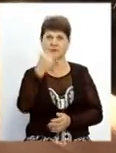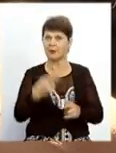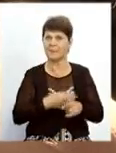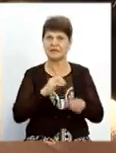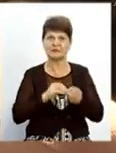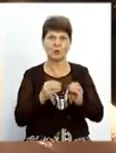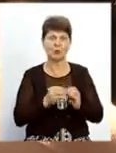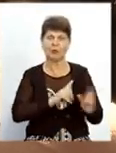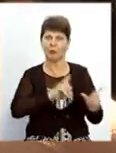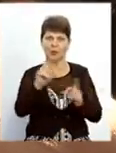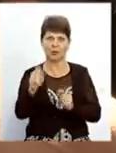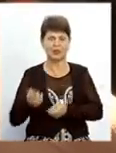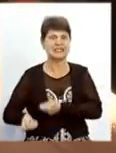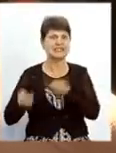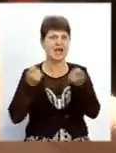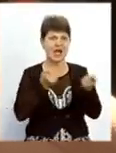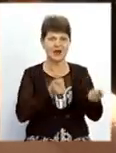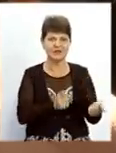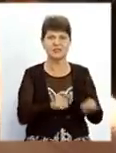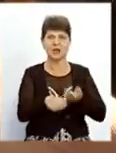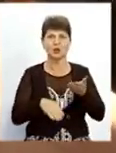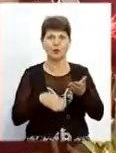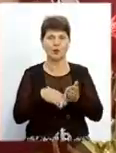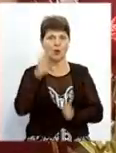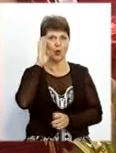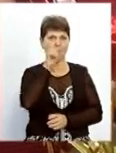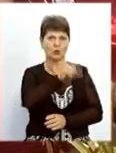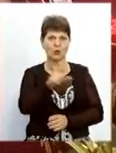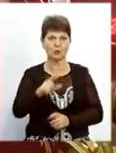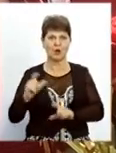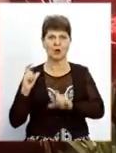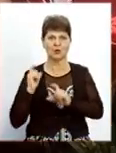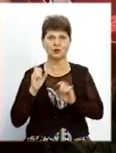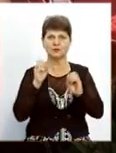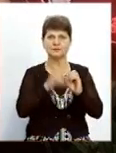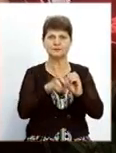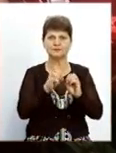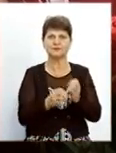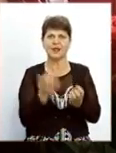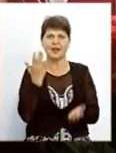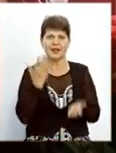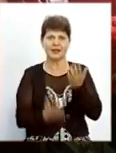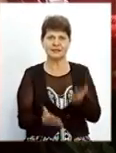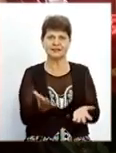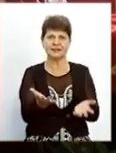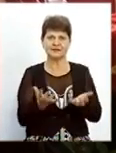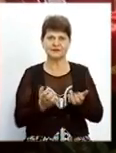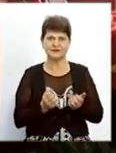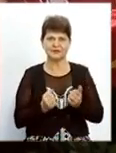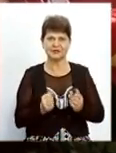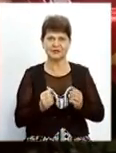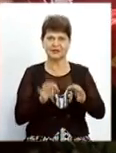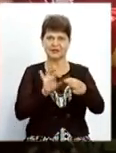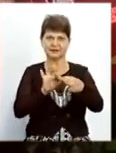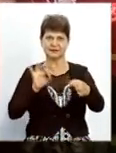і завезли допомогу хлопцям. Ми грузили машини настільки, що якщо взяти ззаді машину,